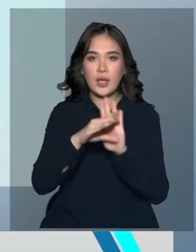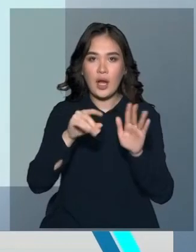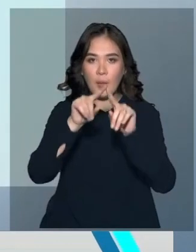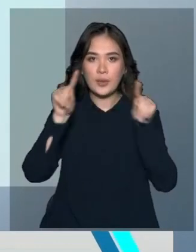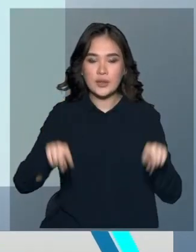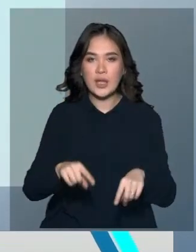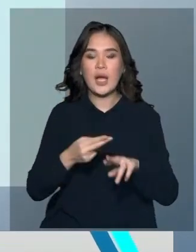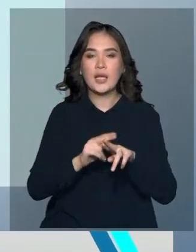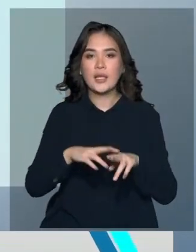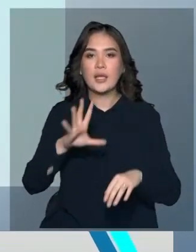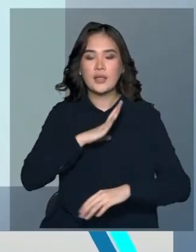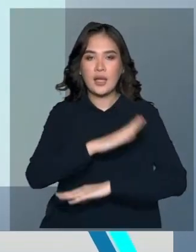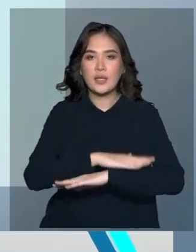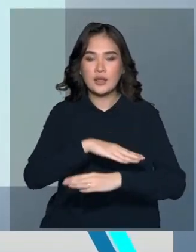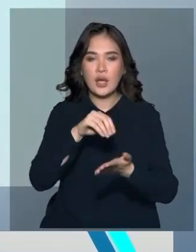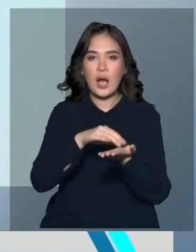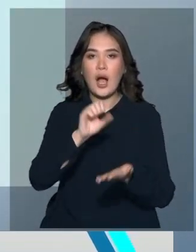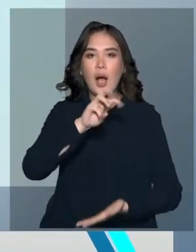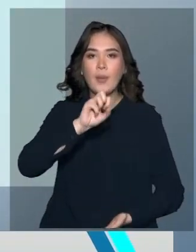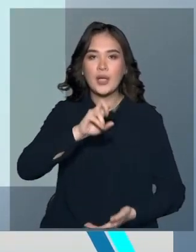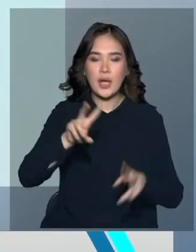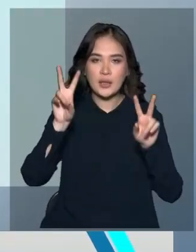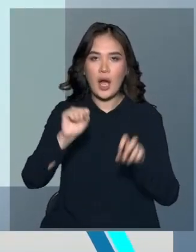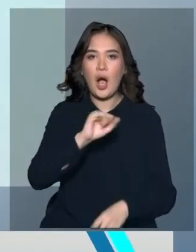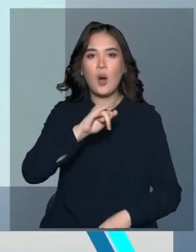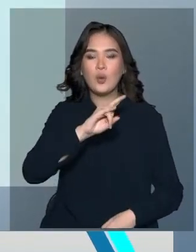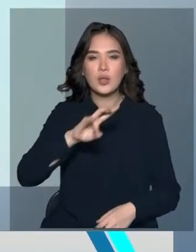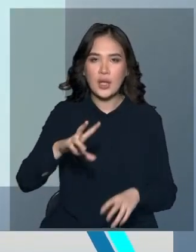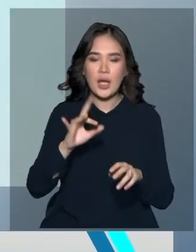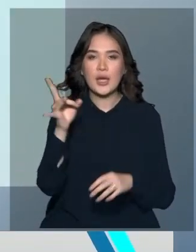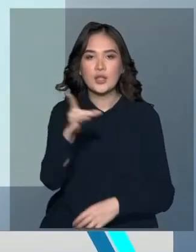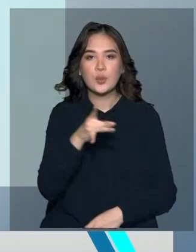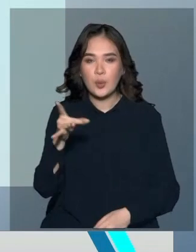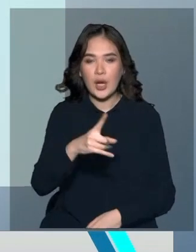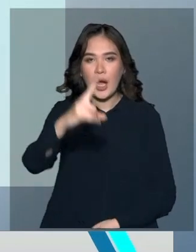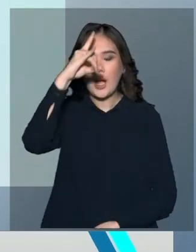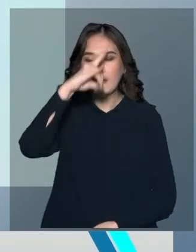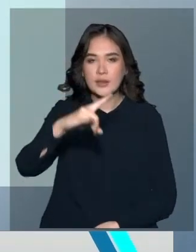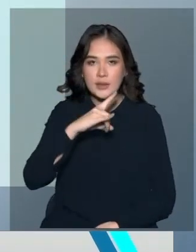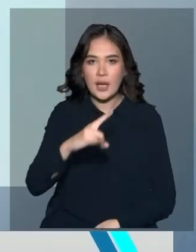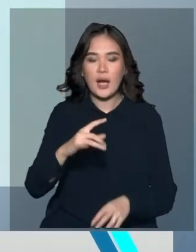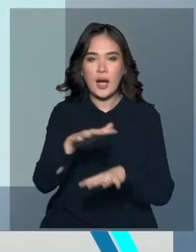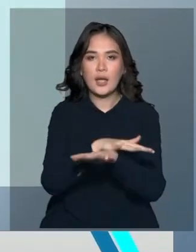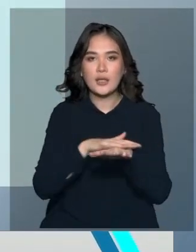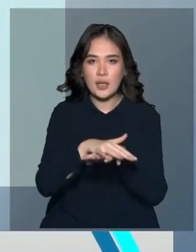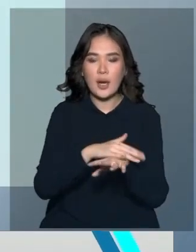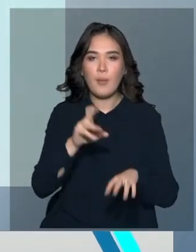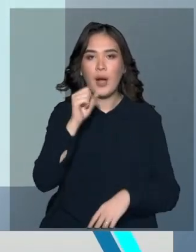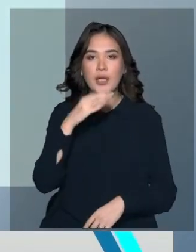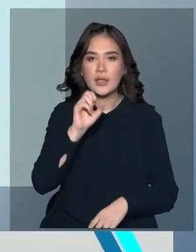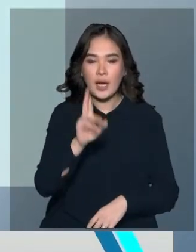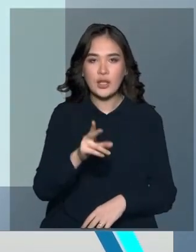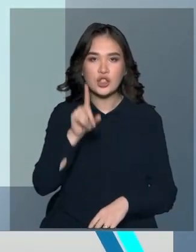мұнадай тәртіппен жайға сат. Аманат партиясы, Ауыл, Республика, Қазақстан Қалық партиясы, Байтақ,